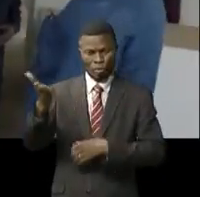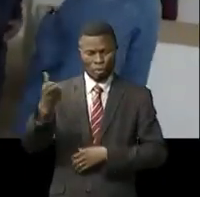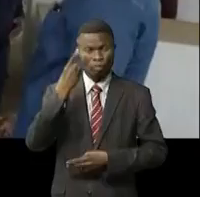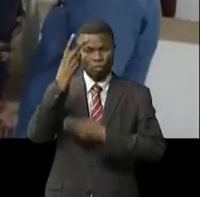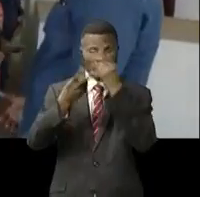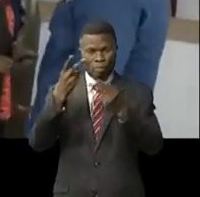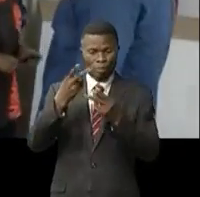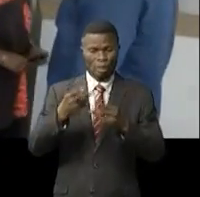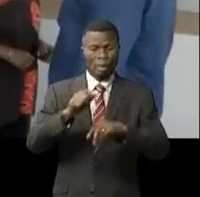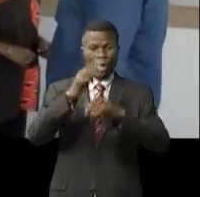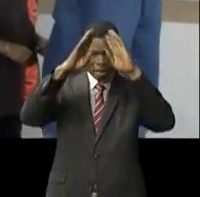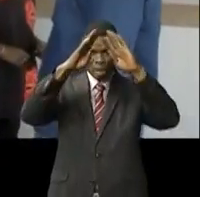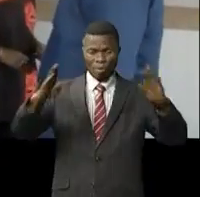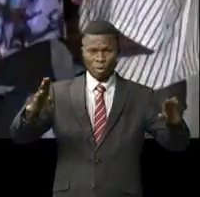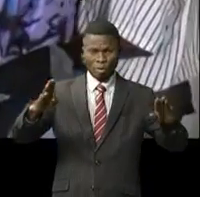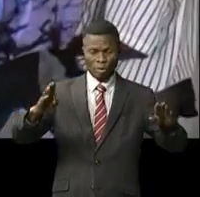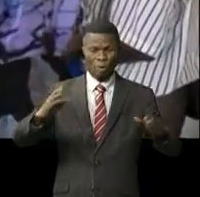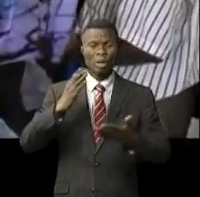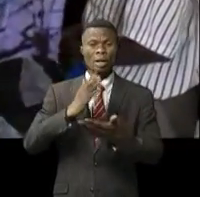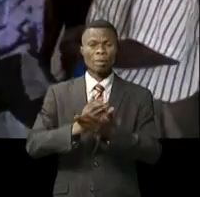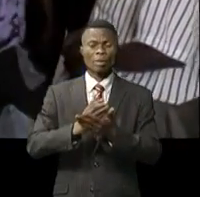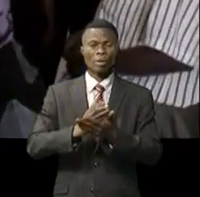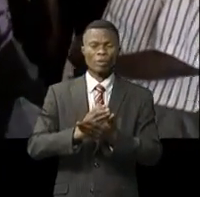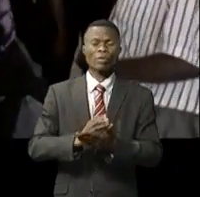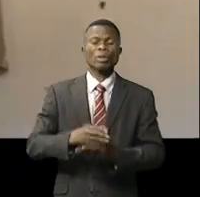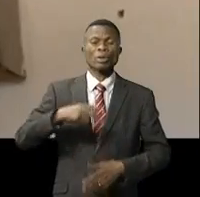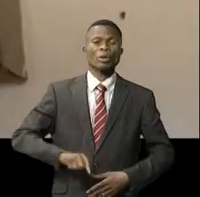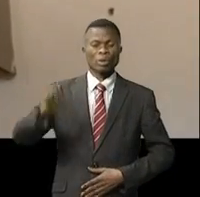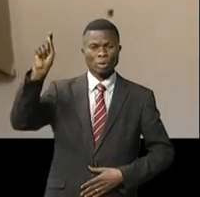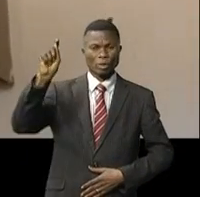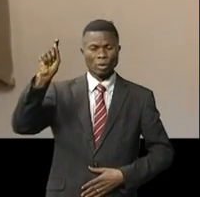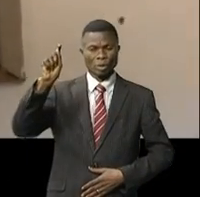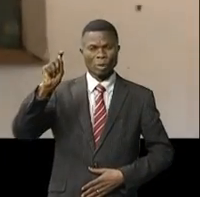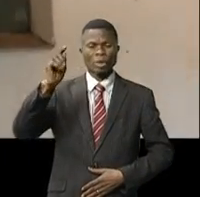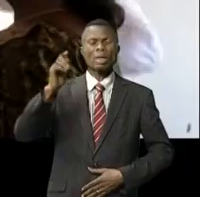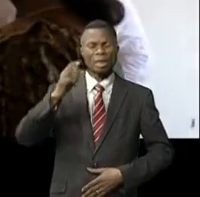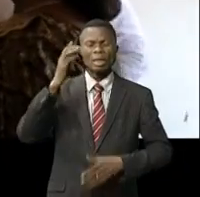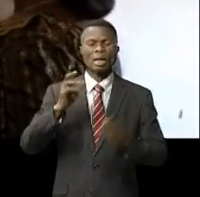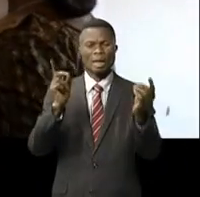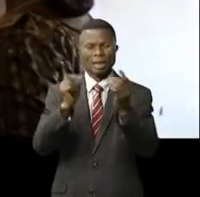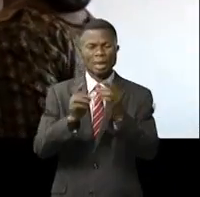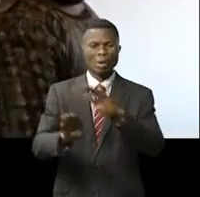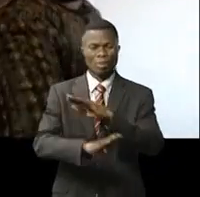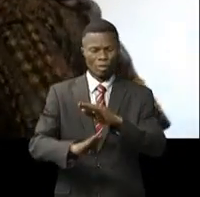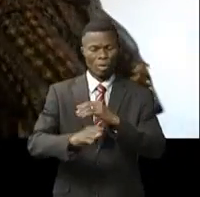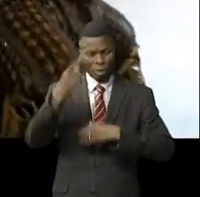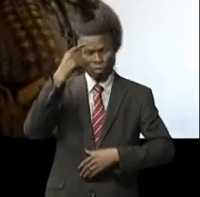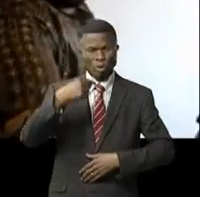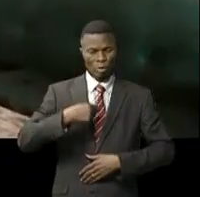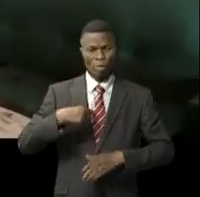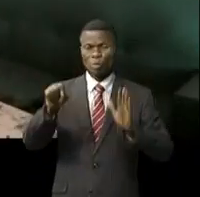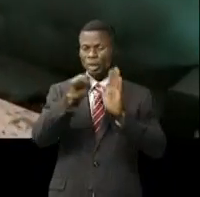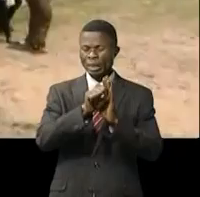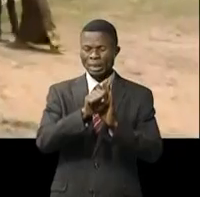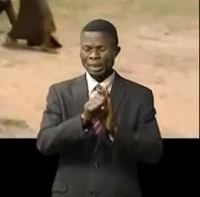visité la résidence privée du sens de l'IMETE, dit être venu se ressourcer à la base. Pour moi, c'est un grand symbole